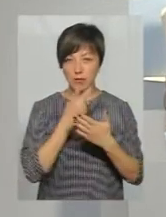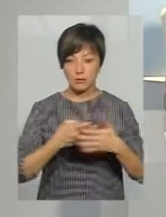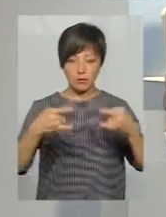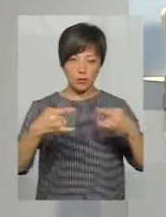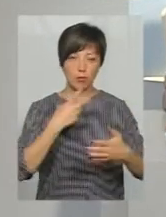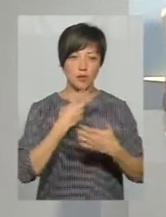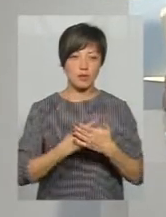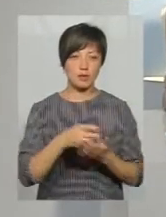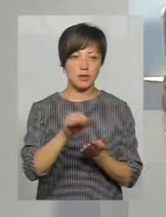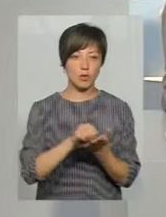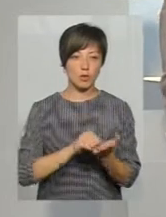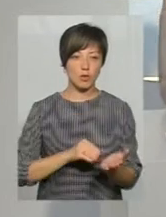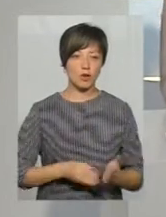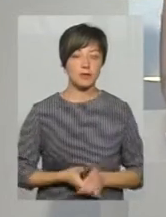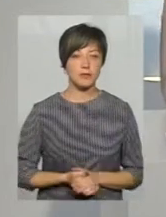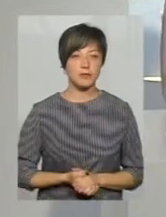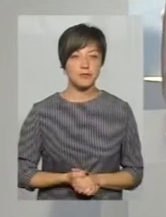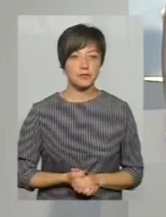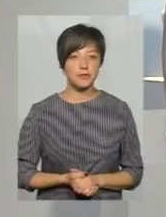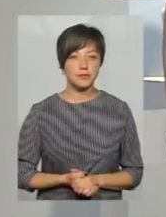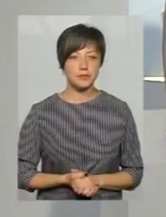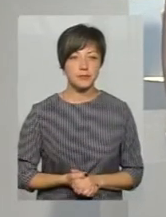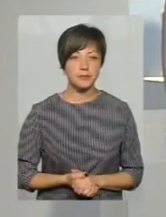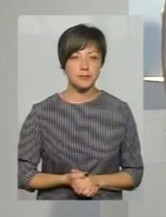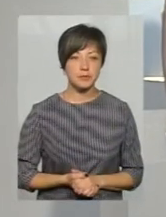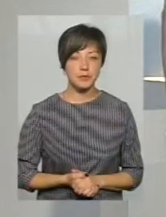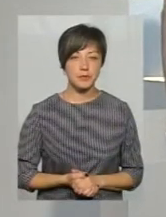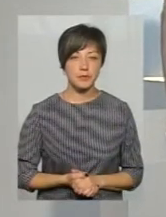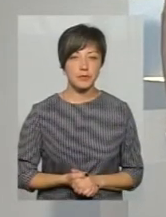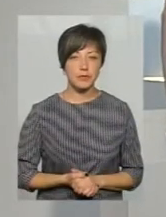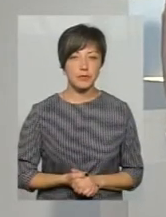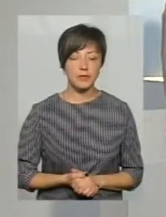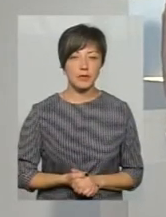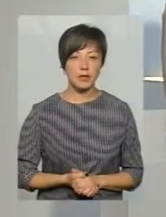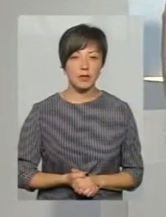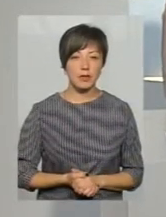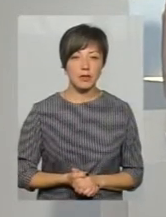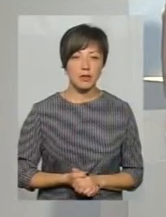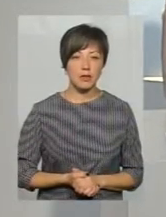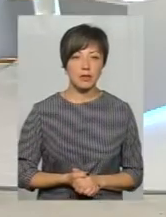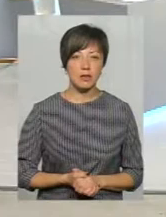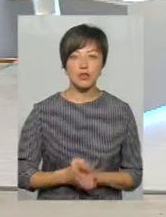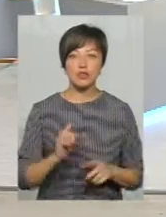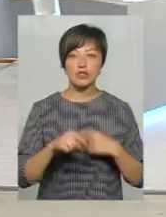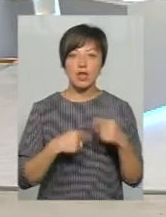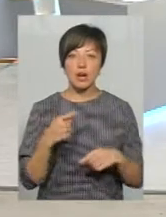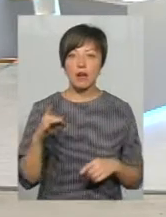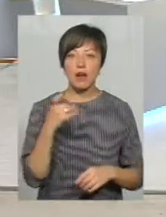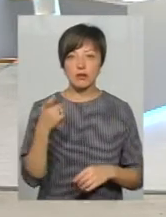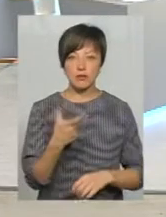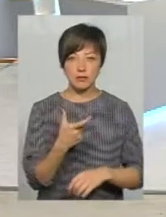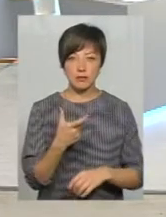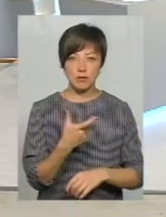зможете собі занотувати це. Такі шляхи, як парентеральне втручання, так як я говорила, це через одноразові,